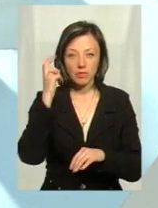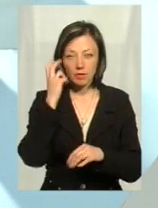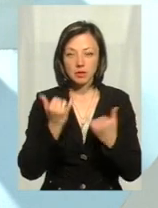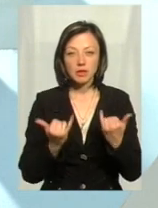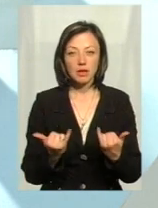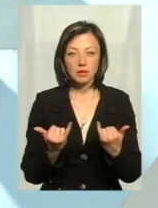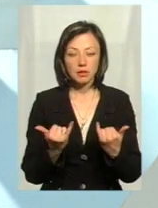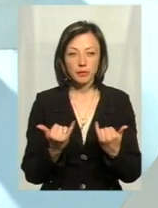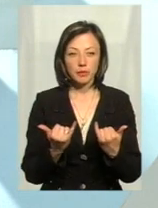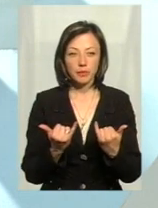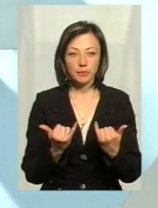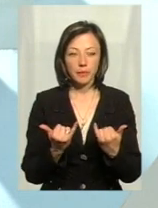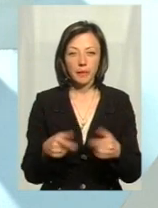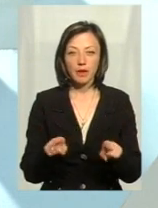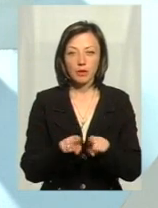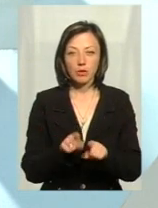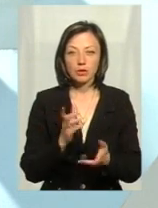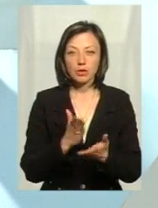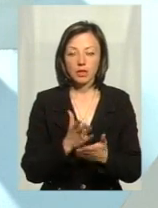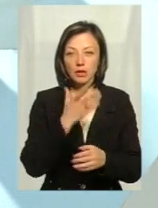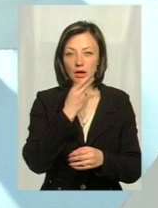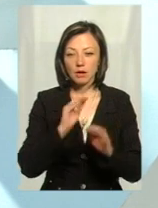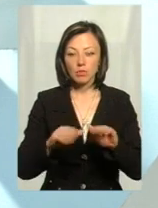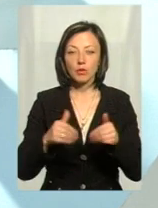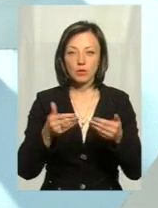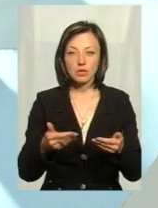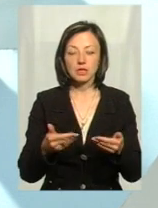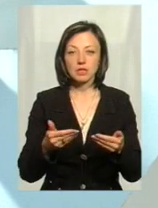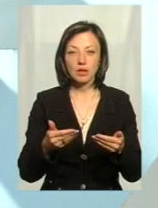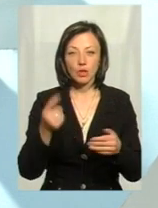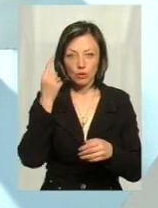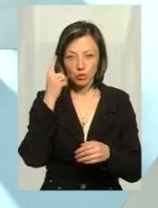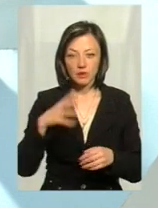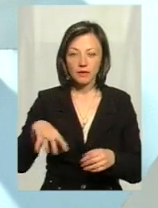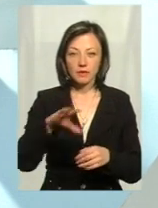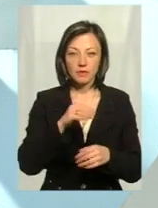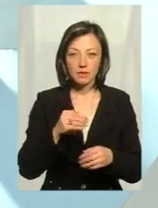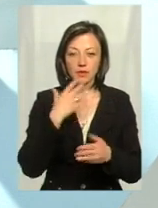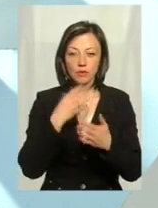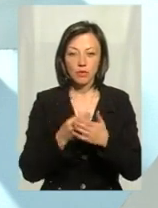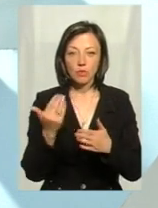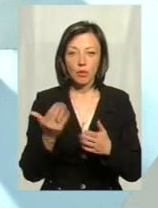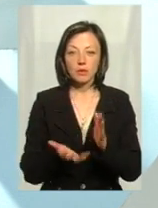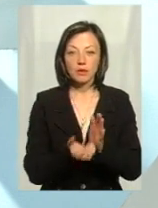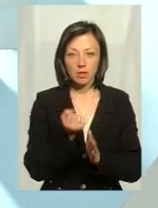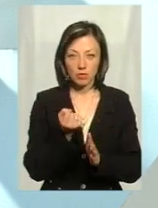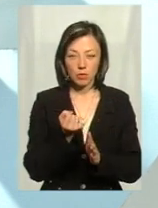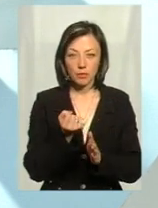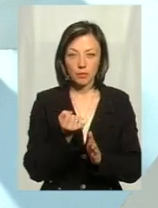Зараз також є гарна пропозиція, я думаю, ми її всичелісно за своєї сторони підтримуємо.